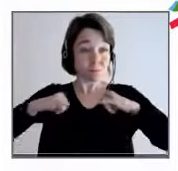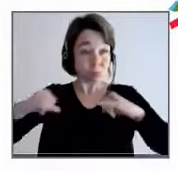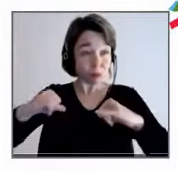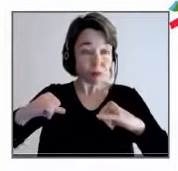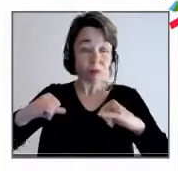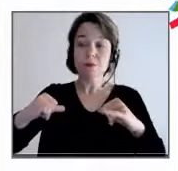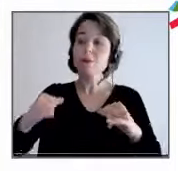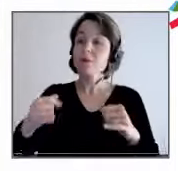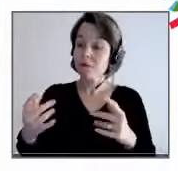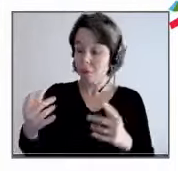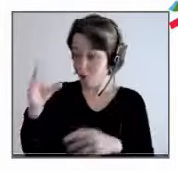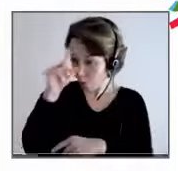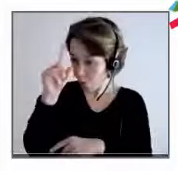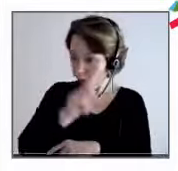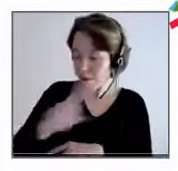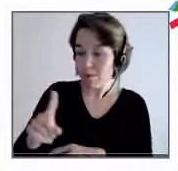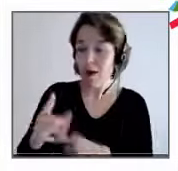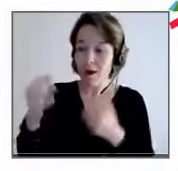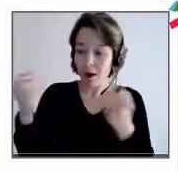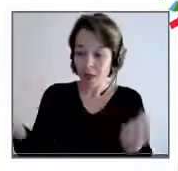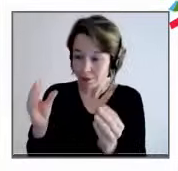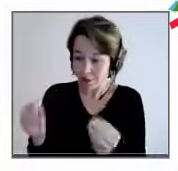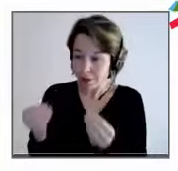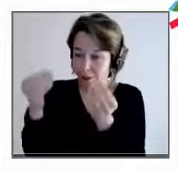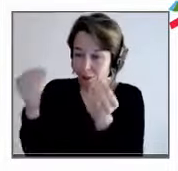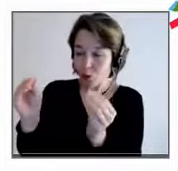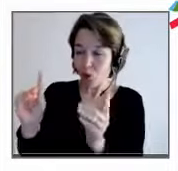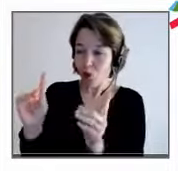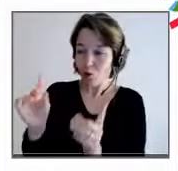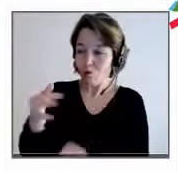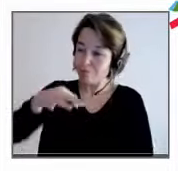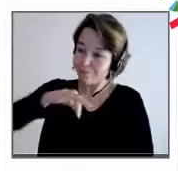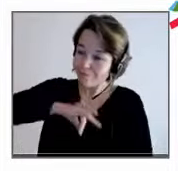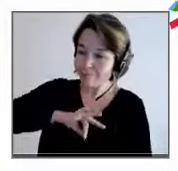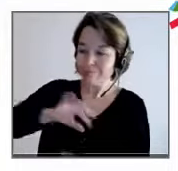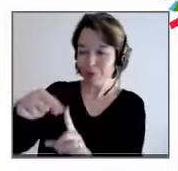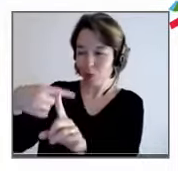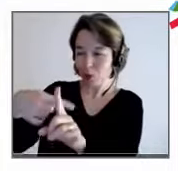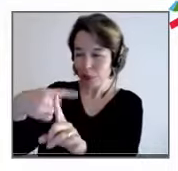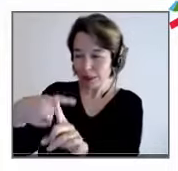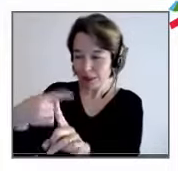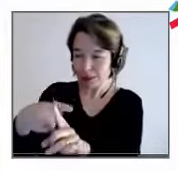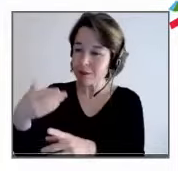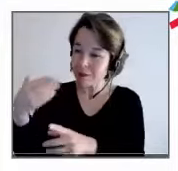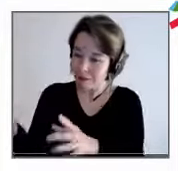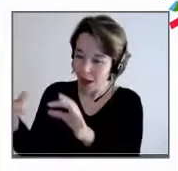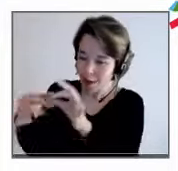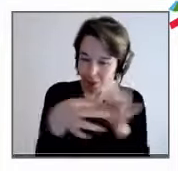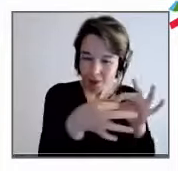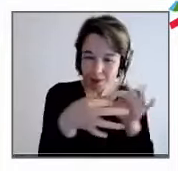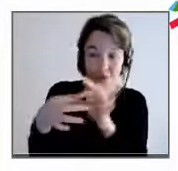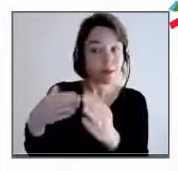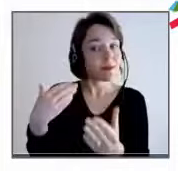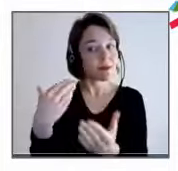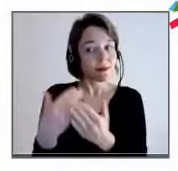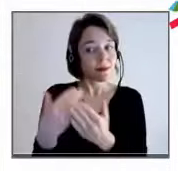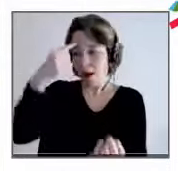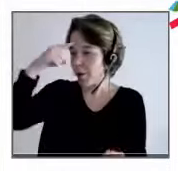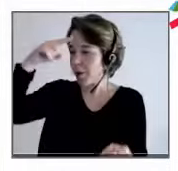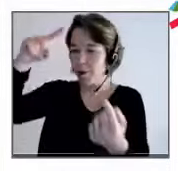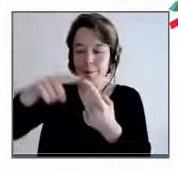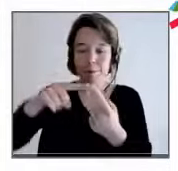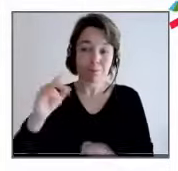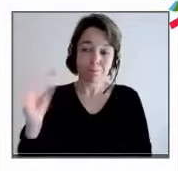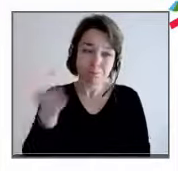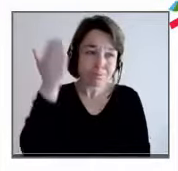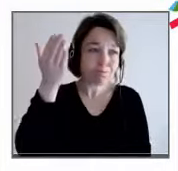au service de cette force de vie. Ça, c'est, à mon avis, un enjeu qui est fondamental, que nous apprend la